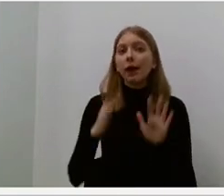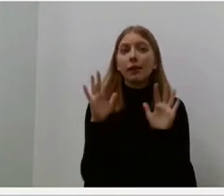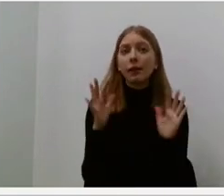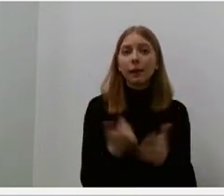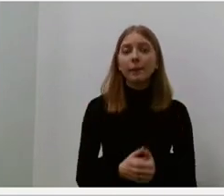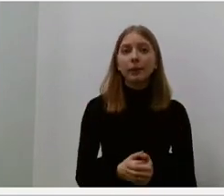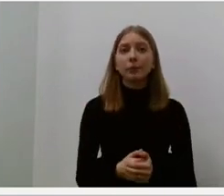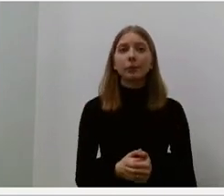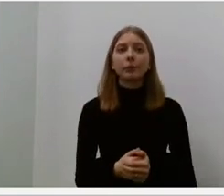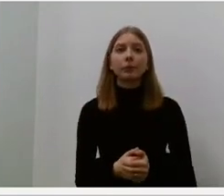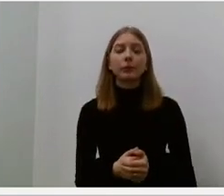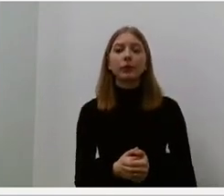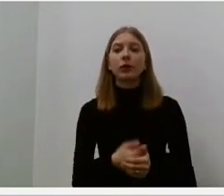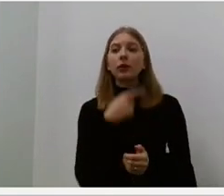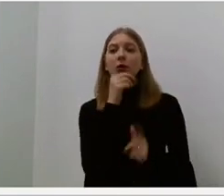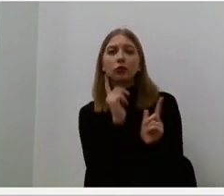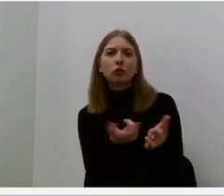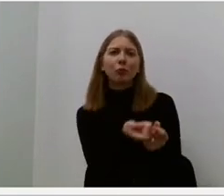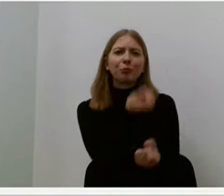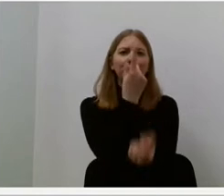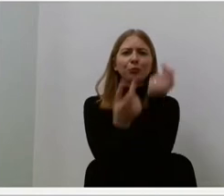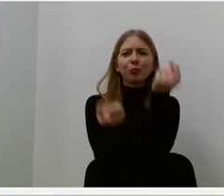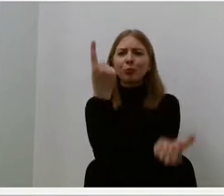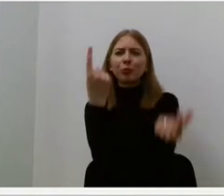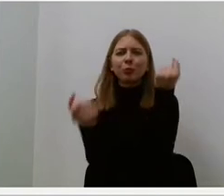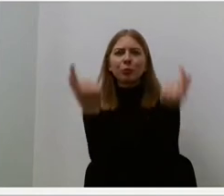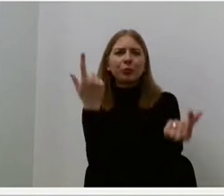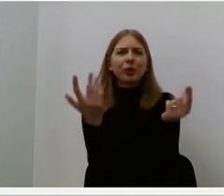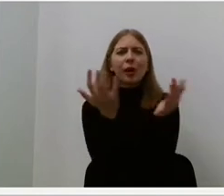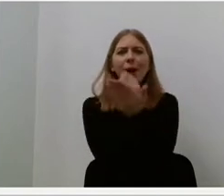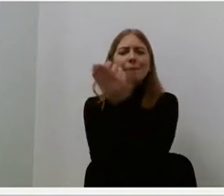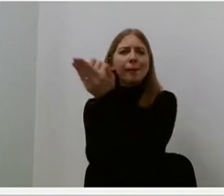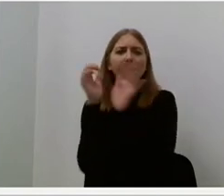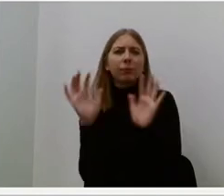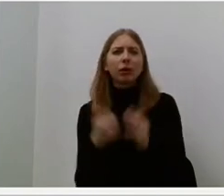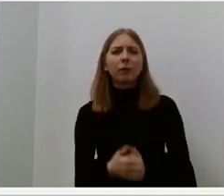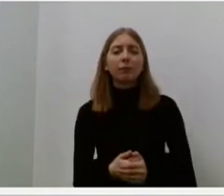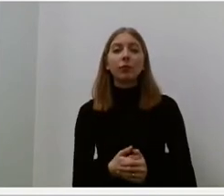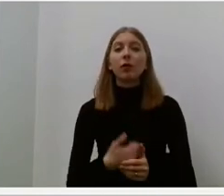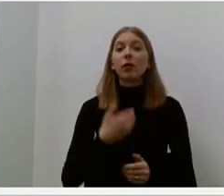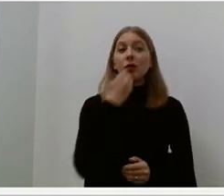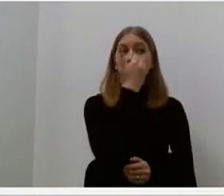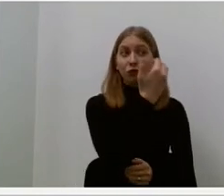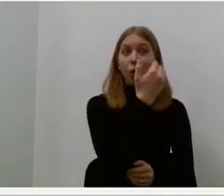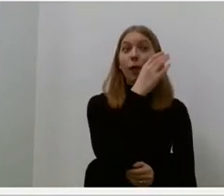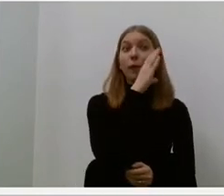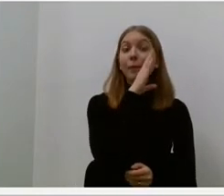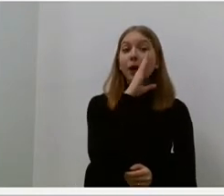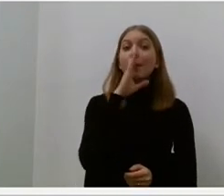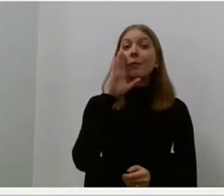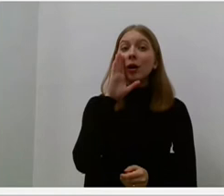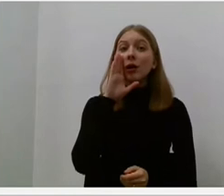iššūkius įveikti. Marijos Gimbutinės mama, Veronika, jie nulaitytė